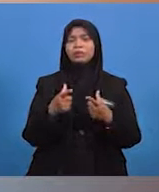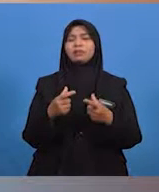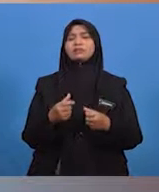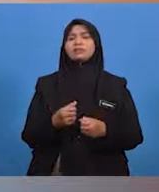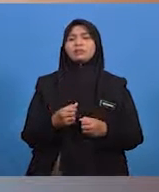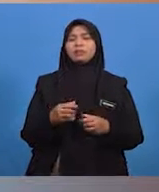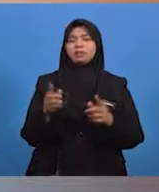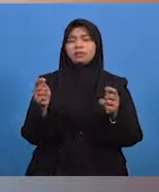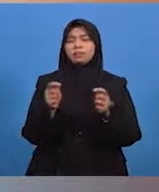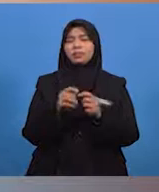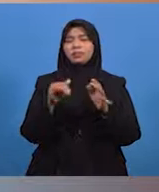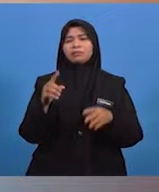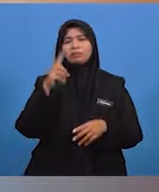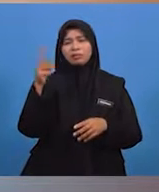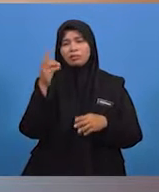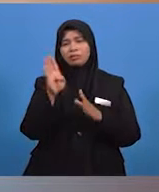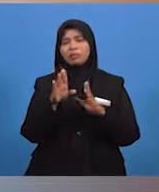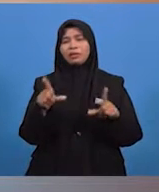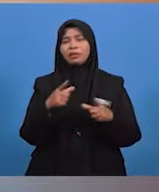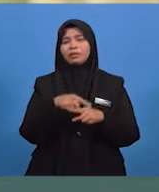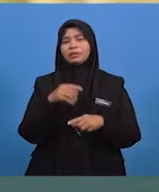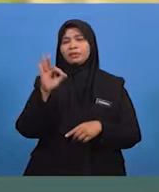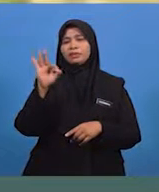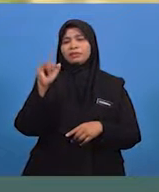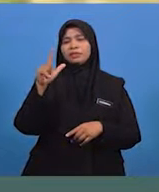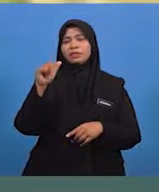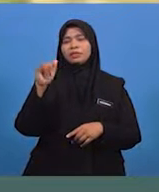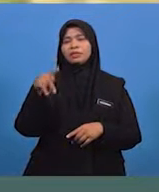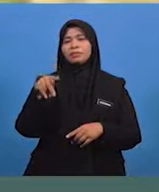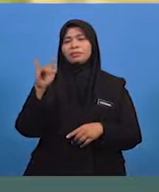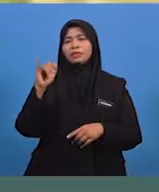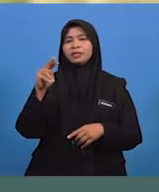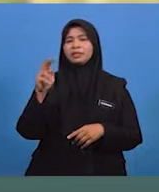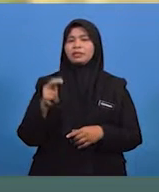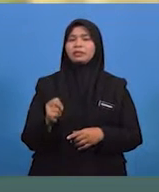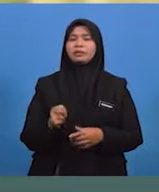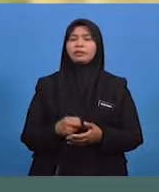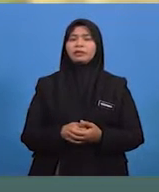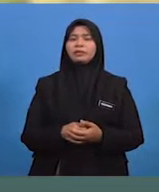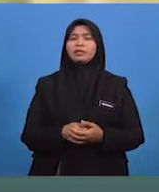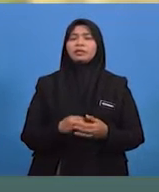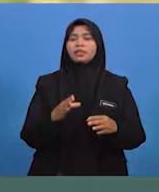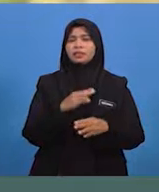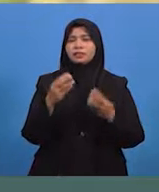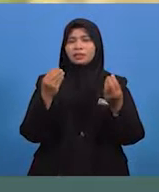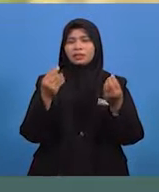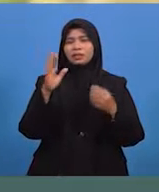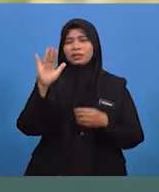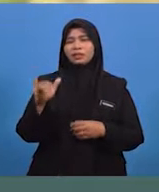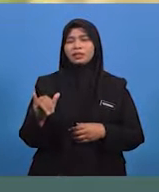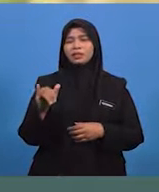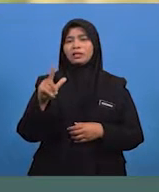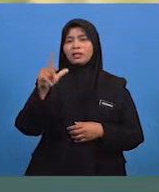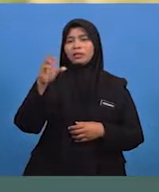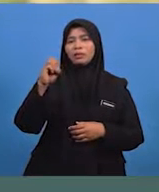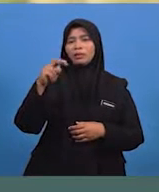sering dialami di Filipina dan Vietnam. Keadaan cerun dengan struktur tanah yang longgar serta tanah yang